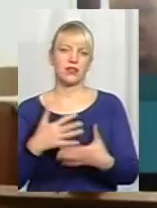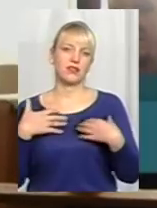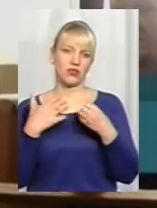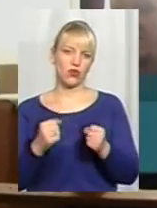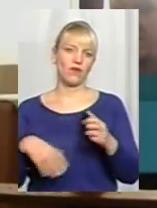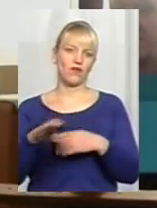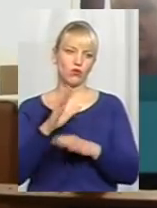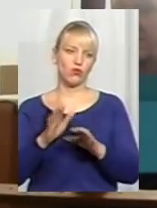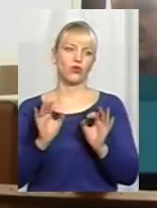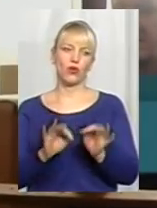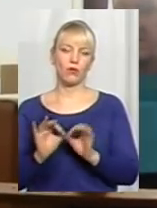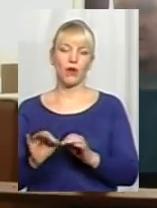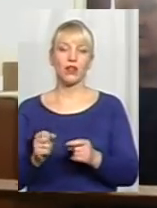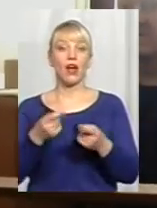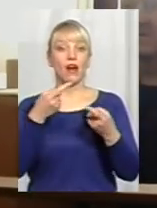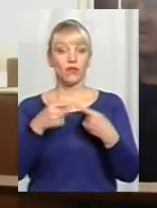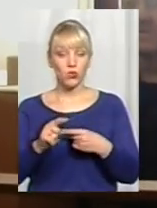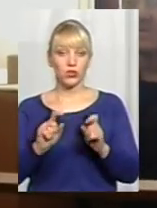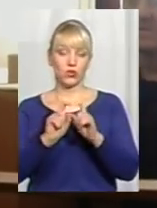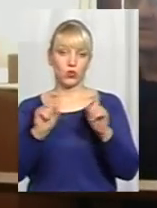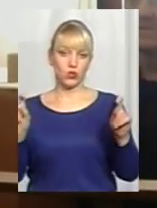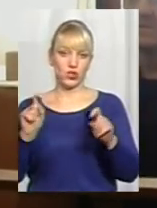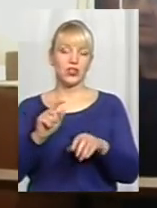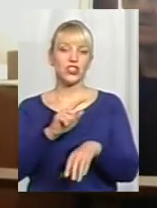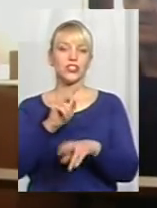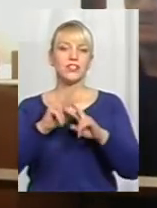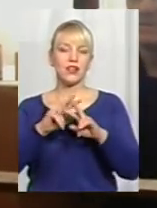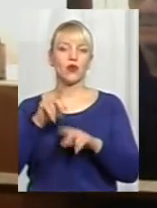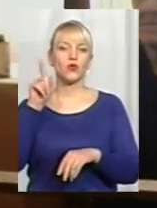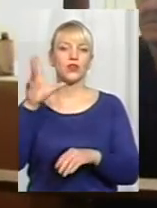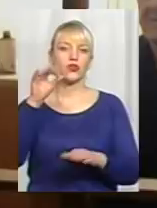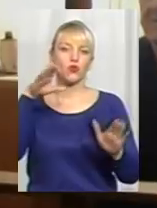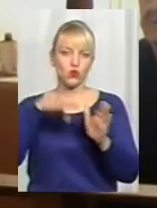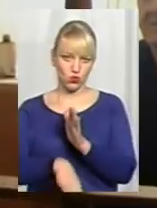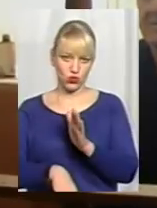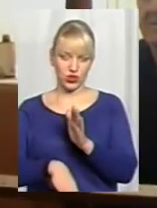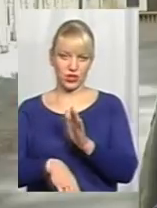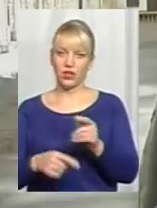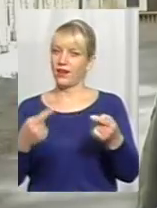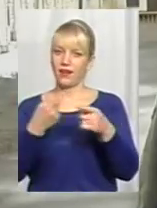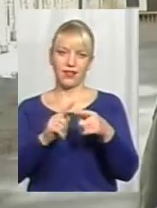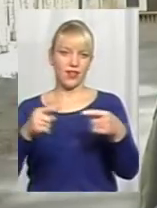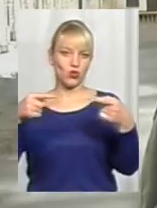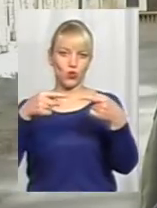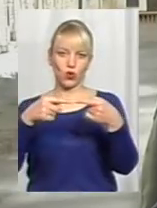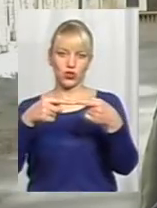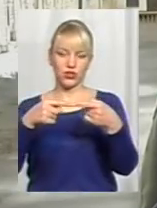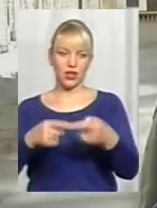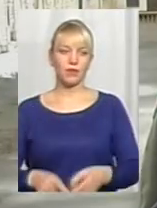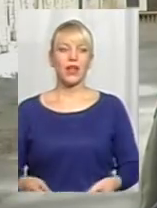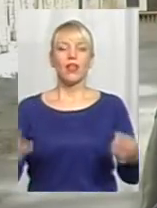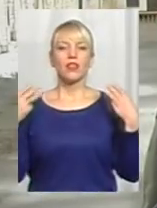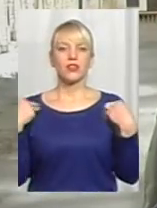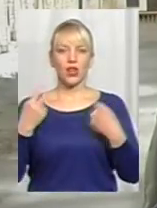нормально. Але в інших учрежденнях, там у них намного хуже. Це точно. Начальник колонії Олександр